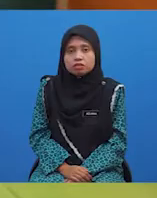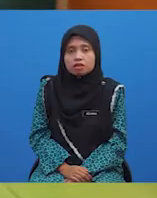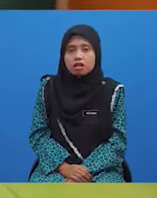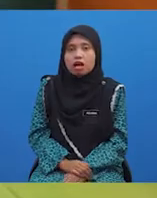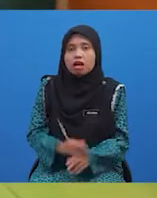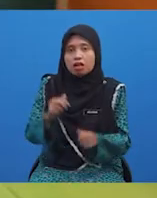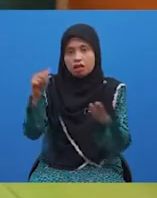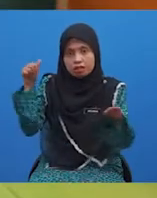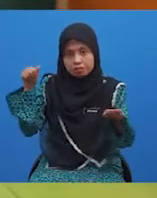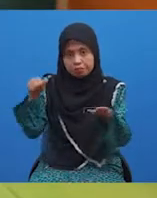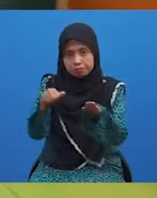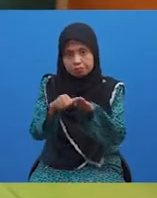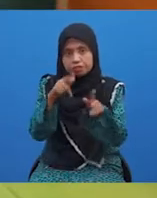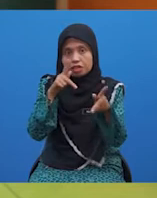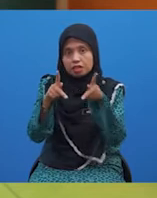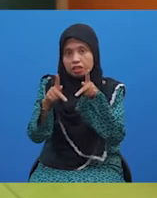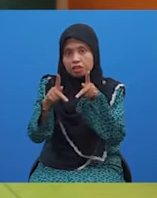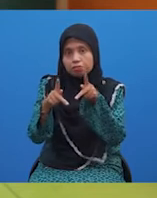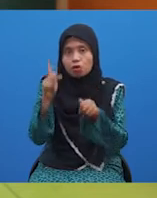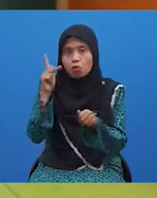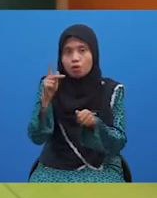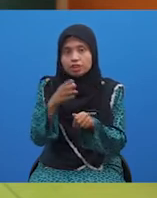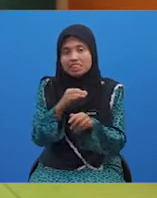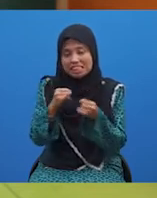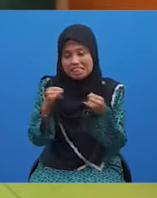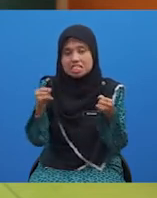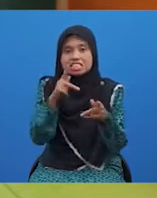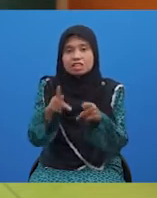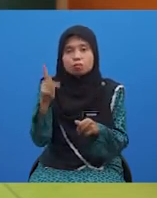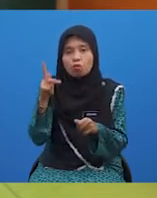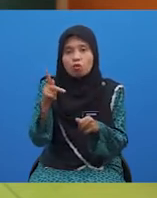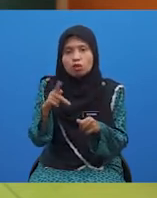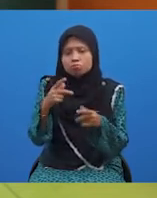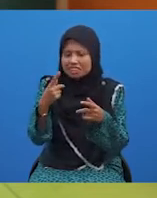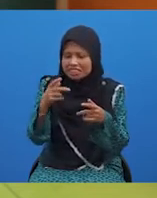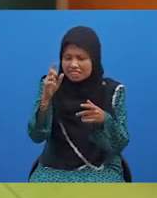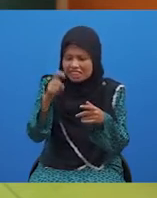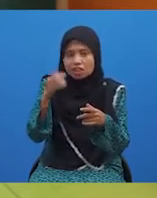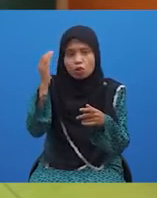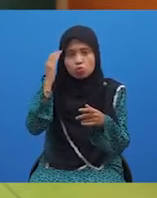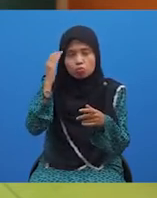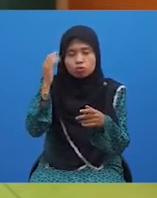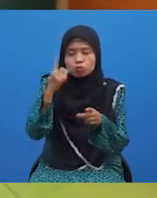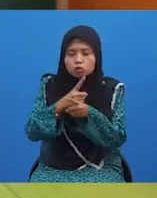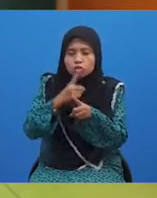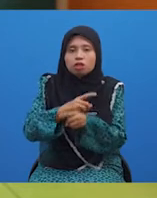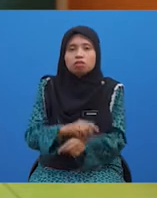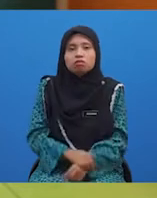Aspek kata penguat, terutamanya jenis kata penguat, perlu dikuasai dengan mendalam.